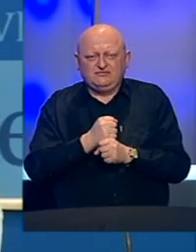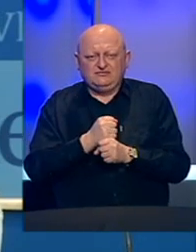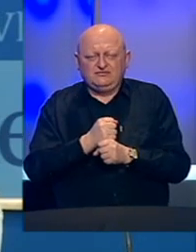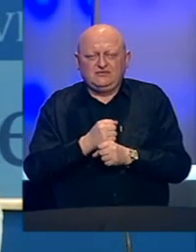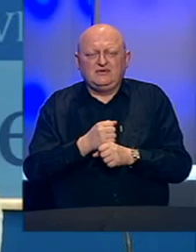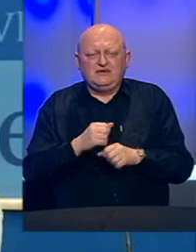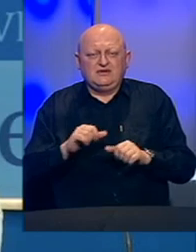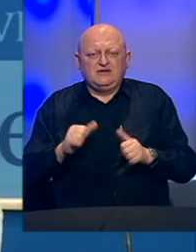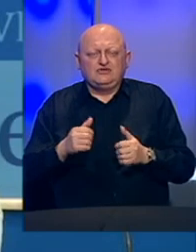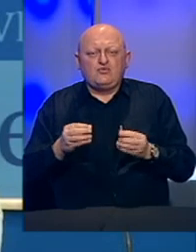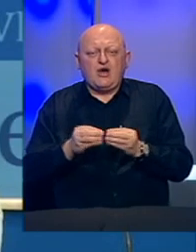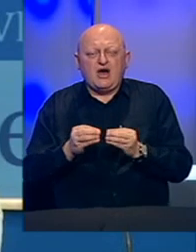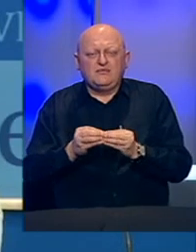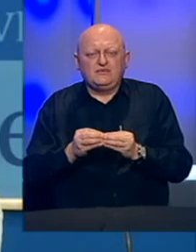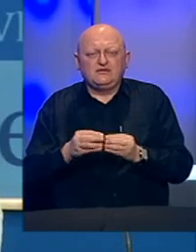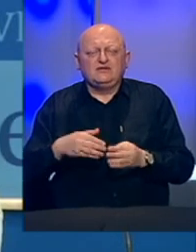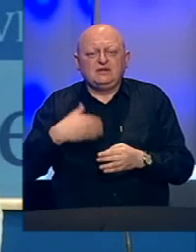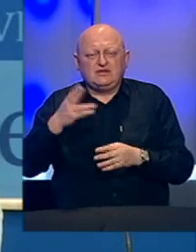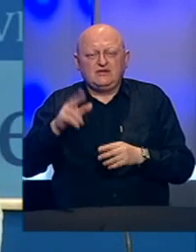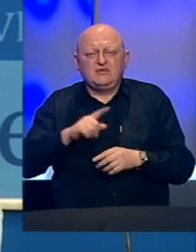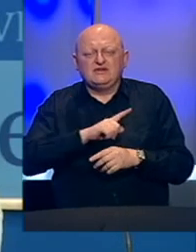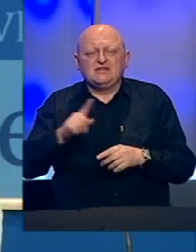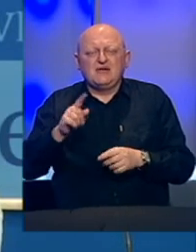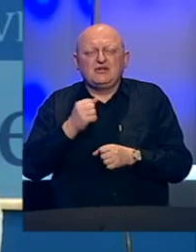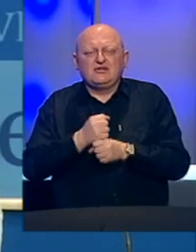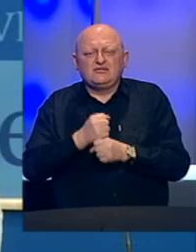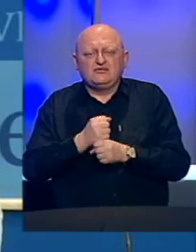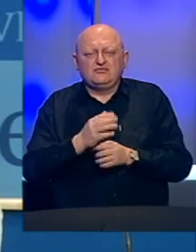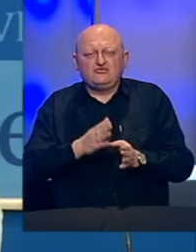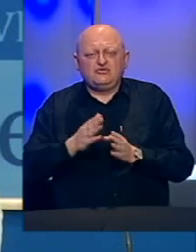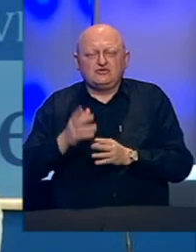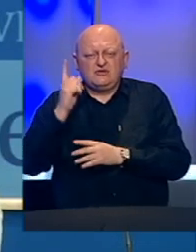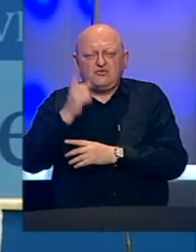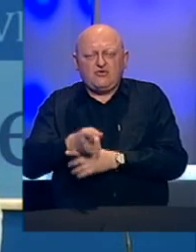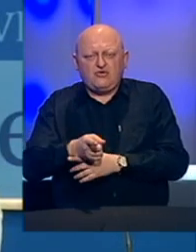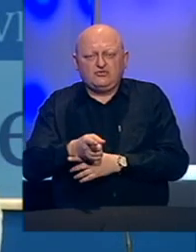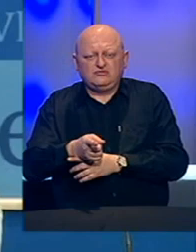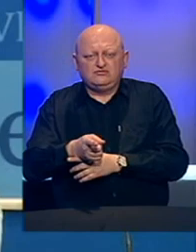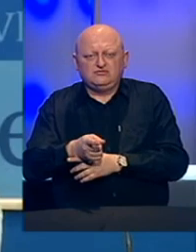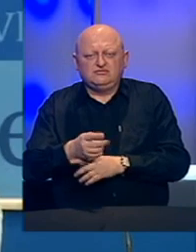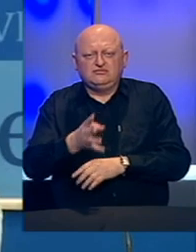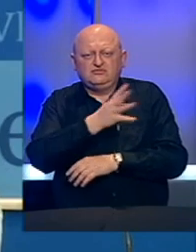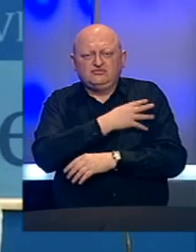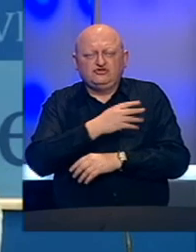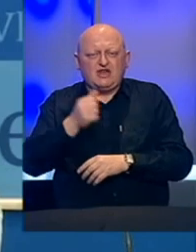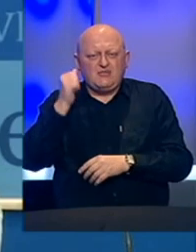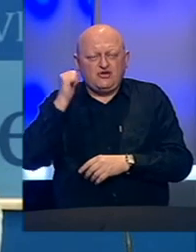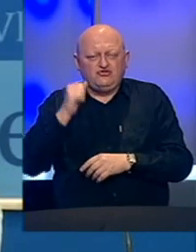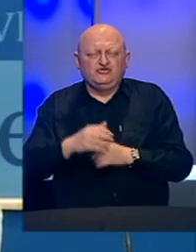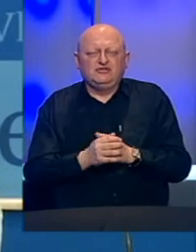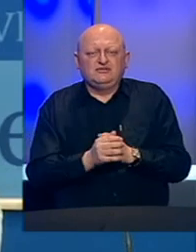Naravno u aprilu oni i dalje imaju zabranu rada u skladu sa odlukom štaba od juče.